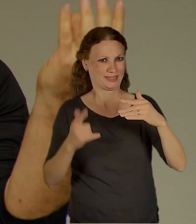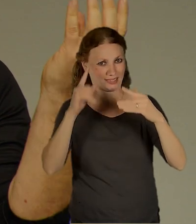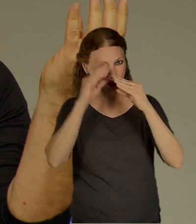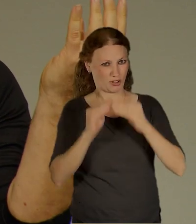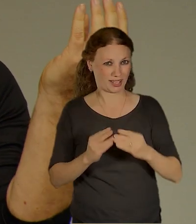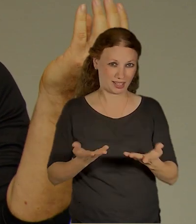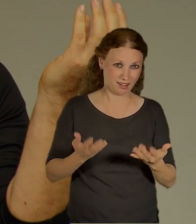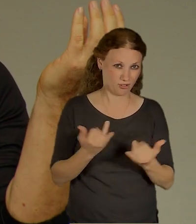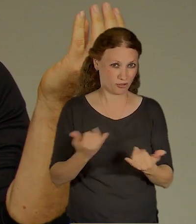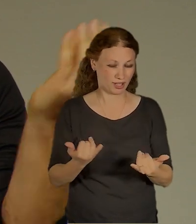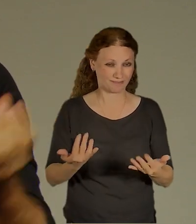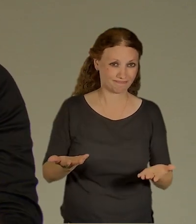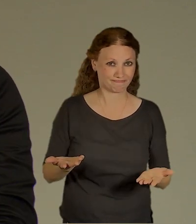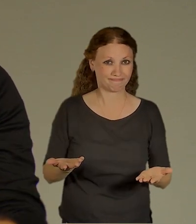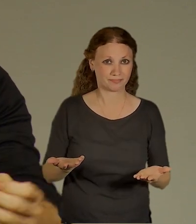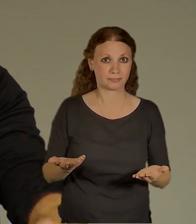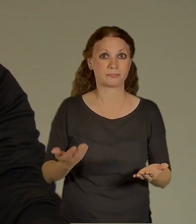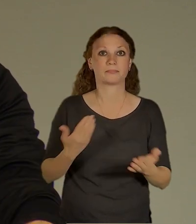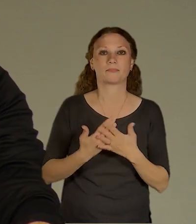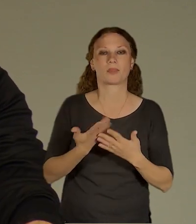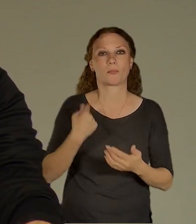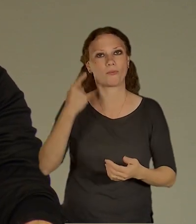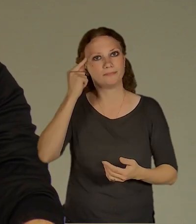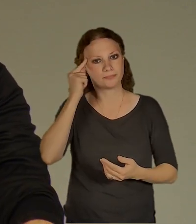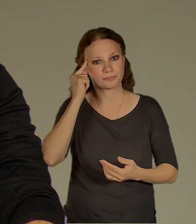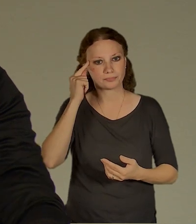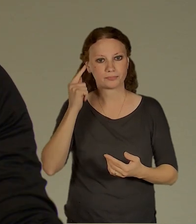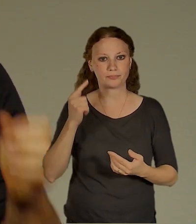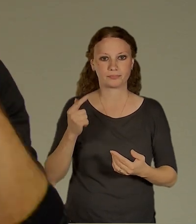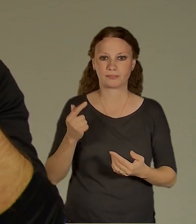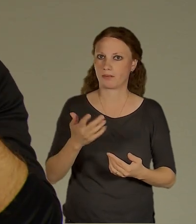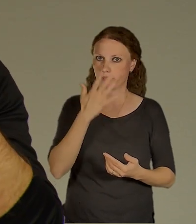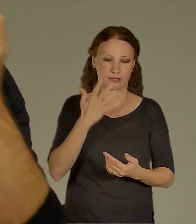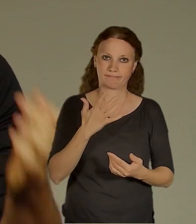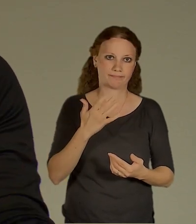když jsme vytvářeli nějaký koncentrovaný pěstební koryta, že nedává.